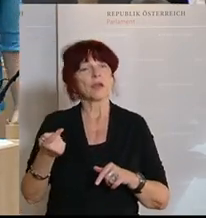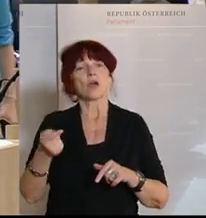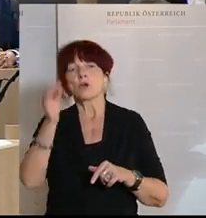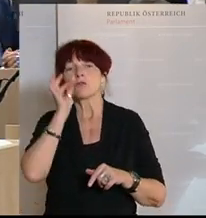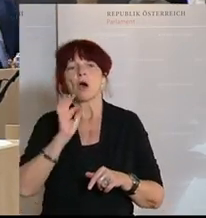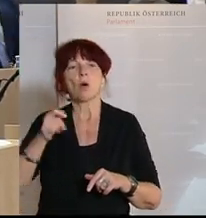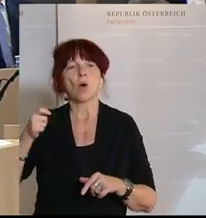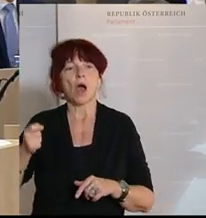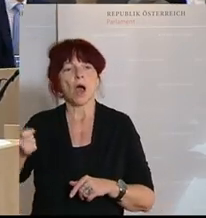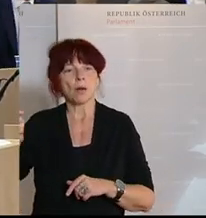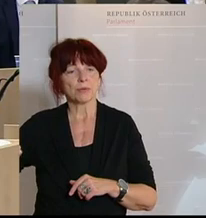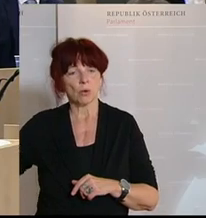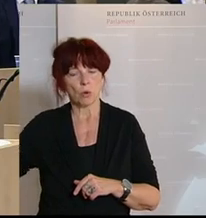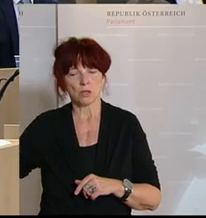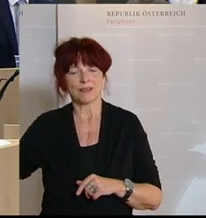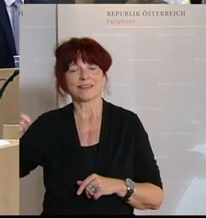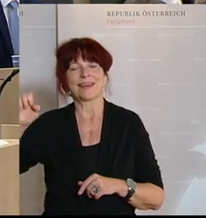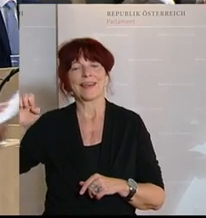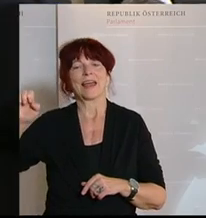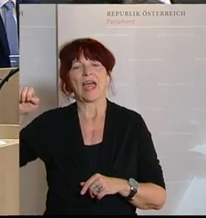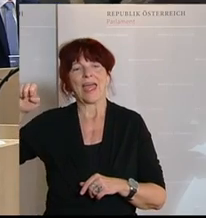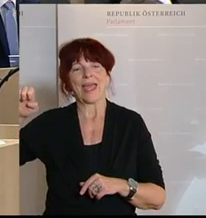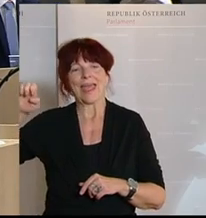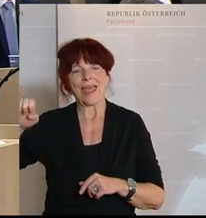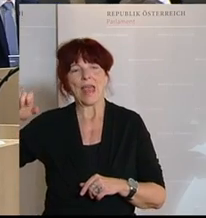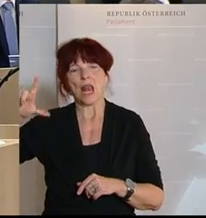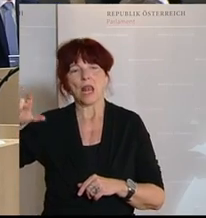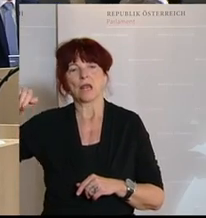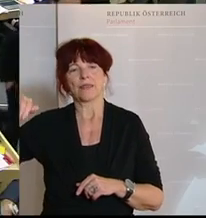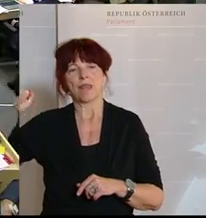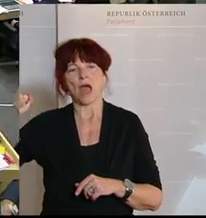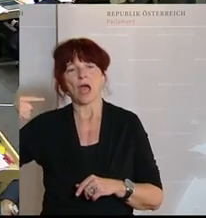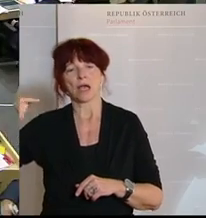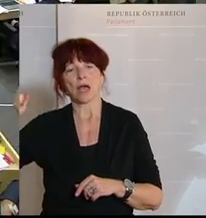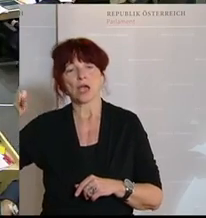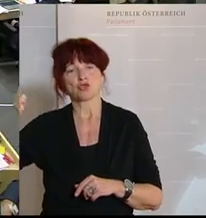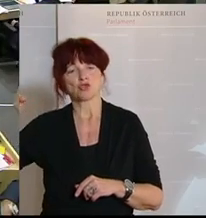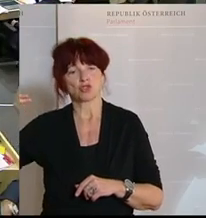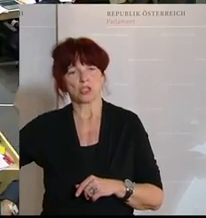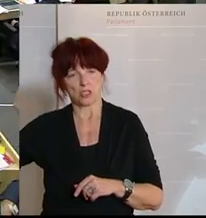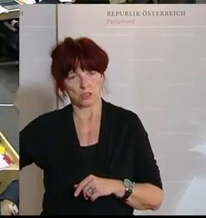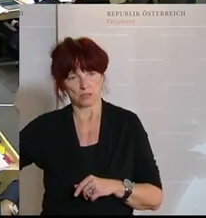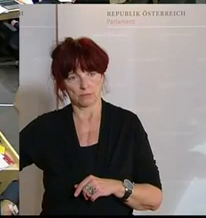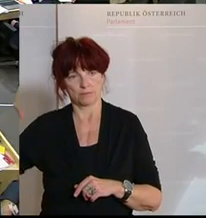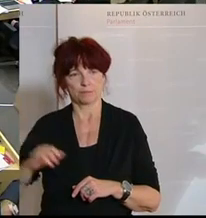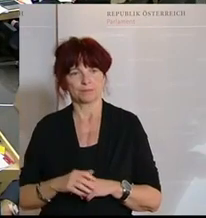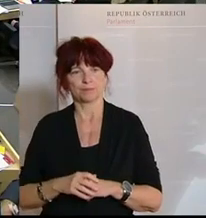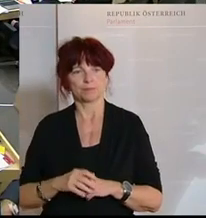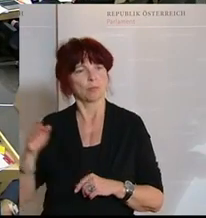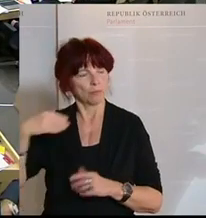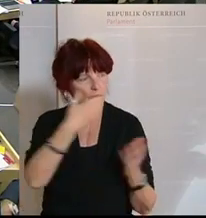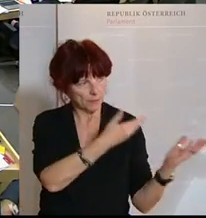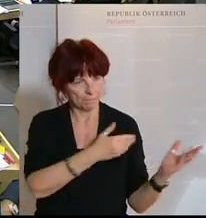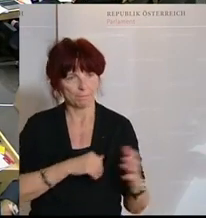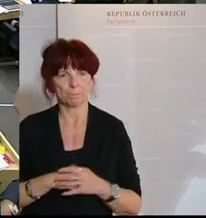zu nehmen, den Menschen die Sorgen zu nehmen und das Gesundheitssystem aufrechtzuerhalten, entgegnet die